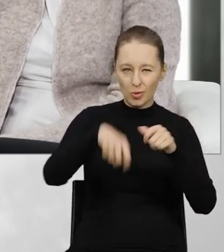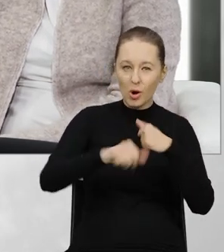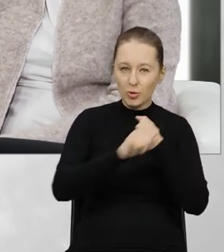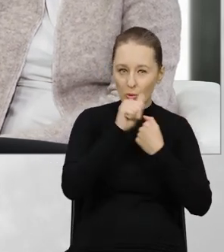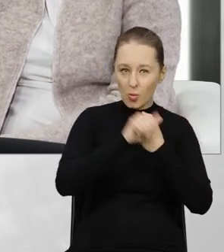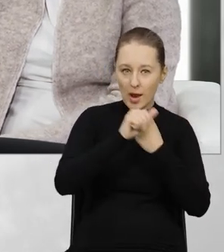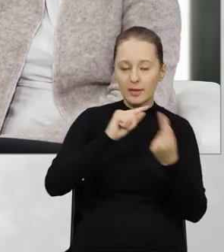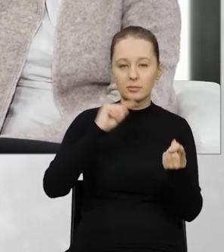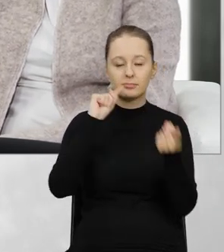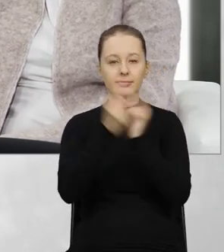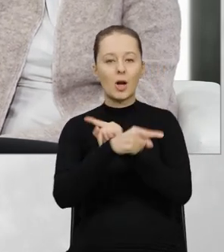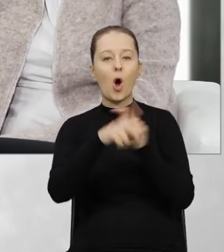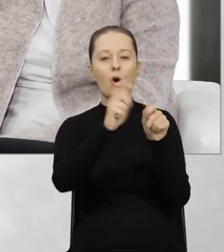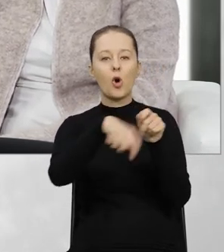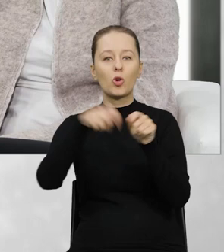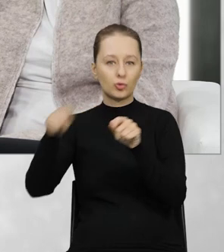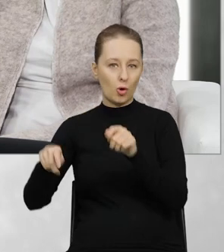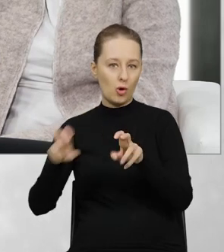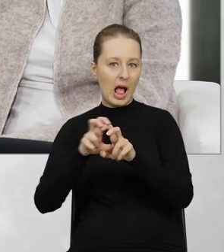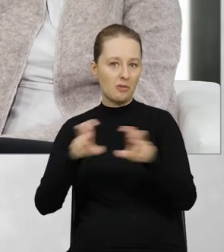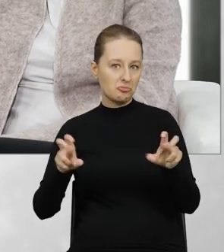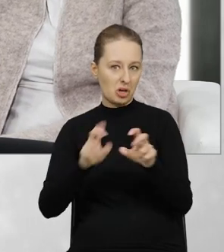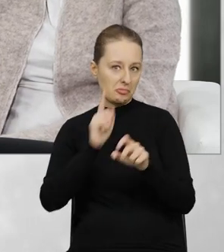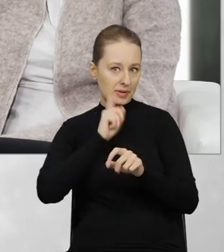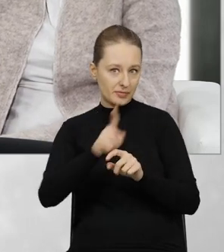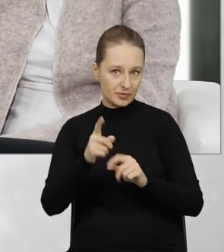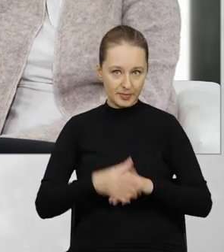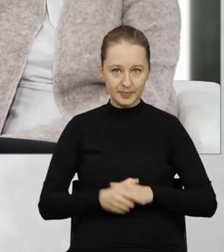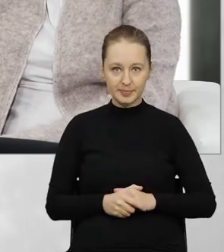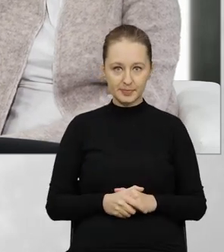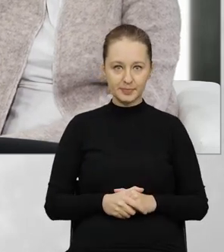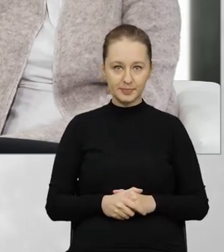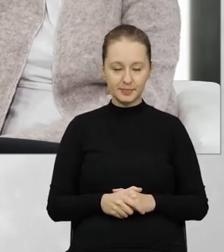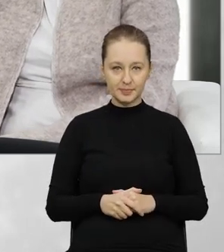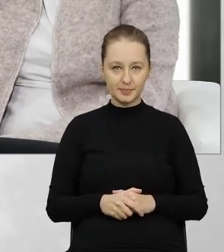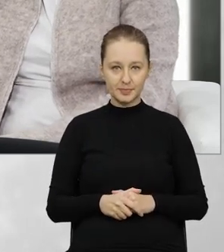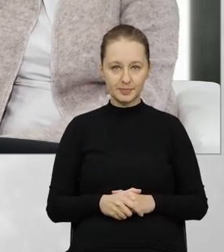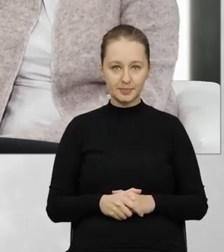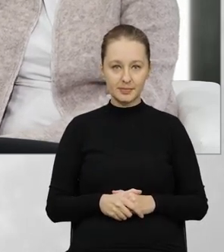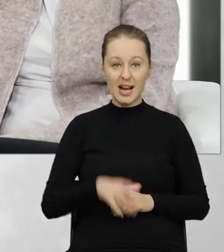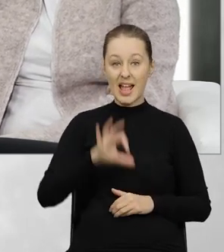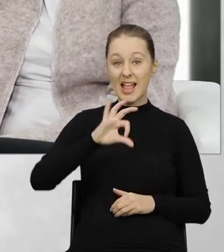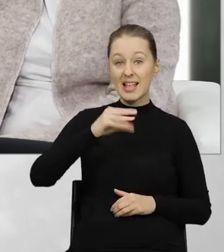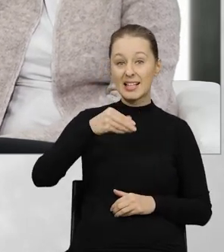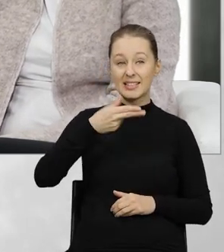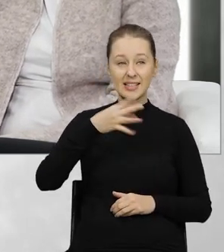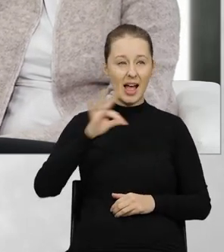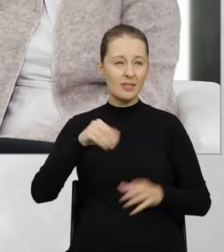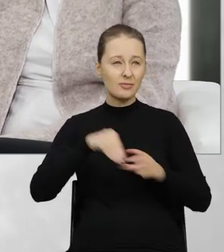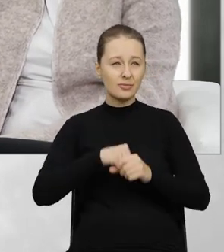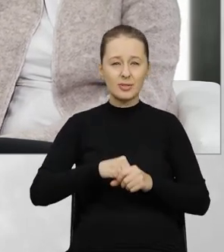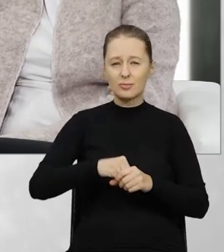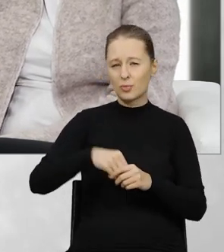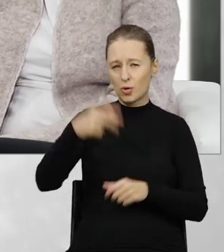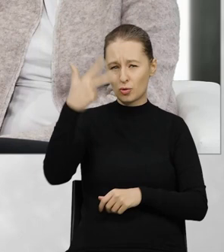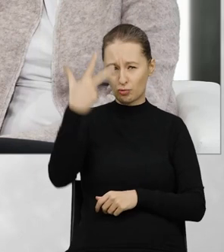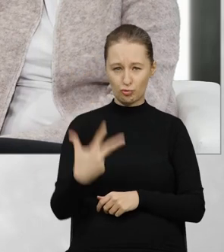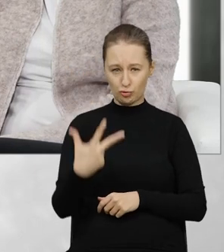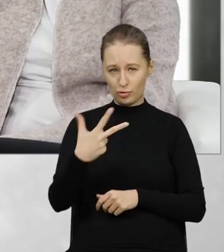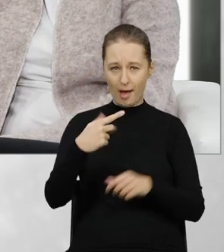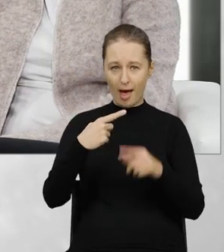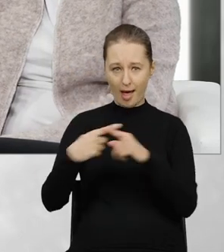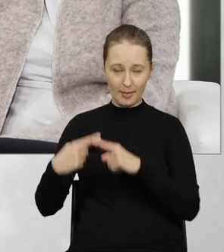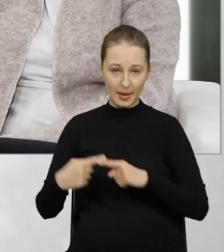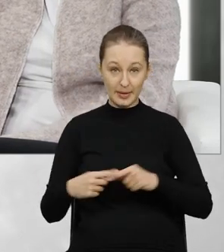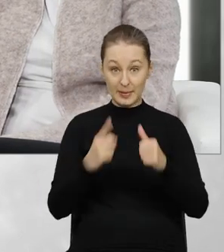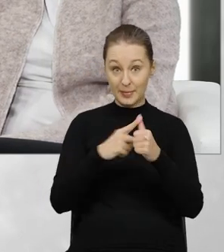kontroli dokumentów na kontrolę przewozu w czasie rzeczywistym. SEND opiera się na trzech głównych elementach. Pierwszym